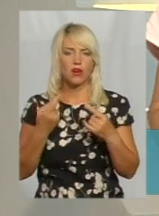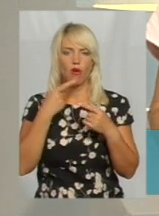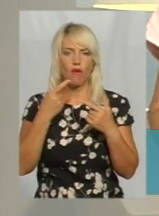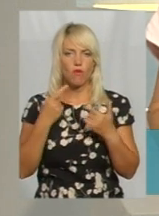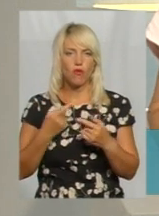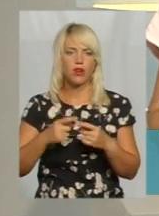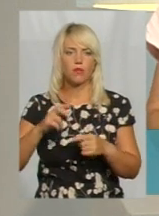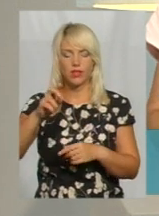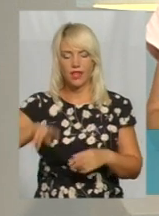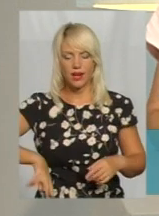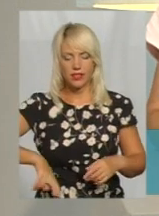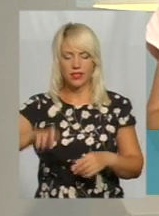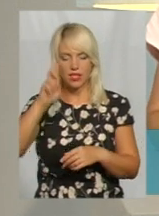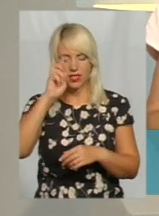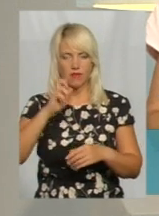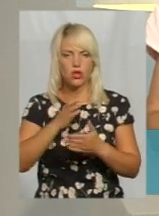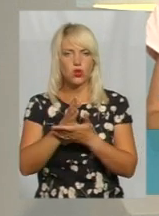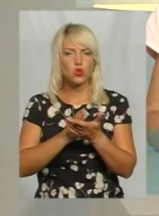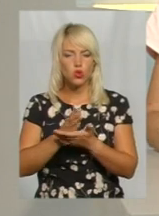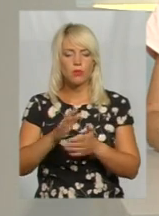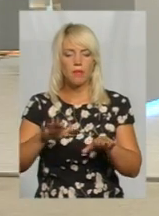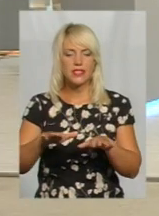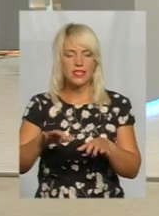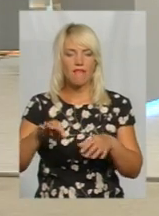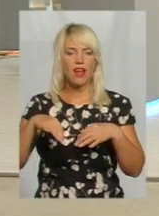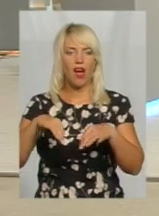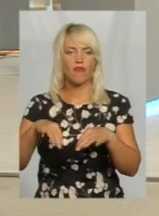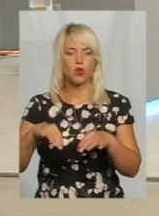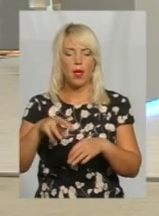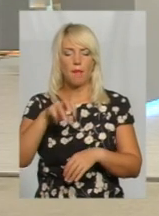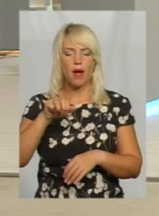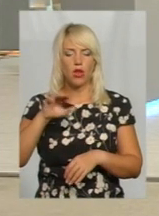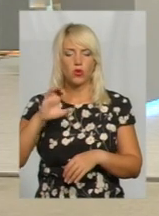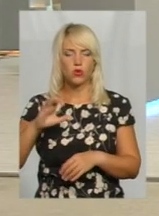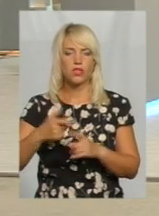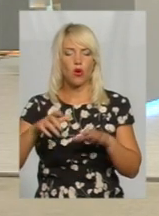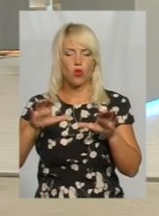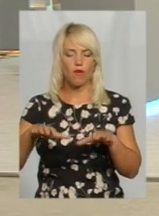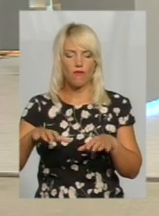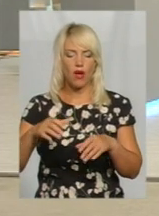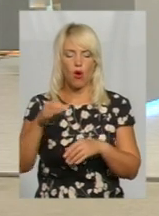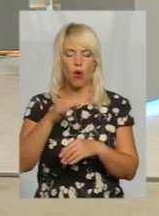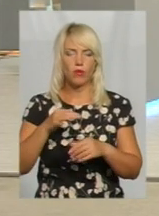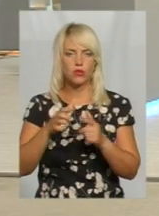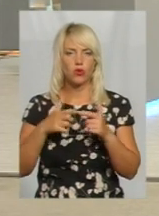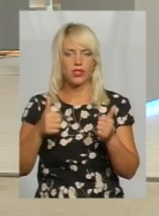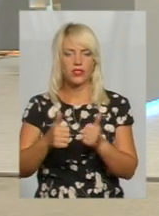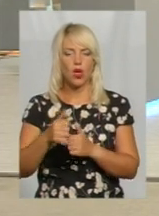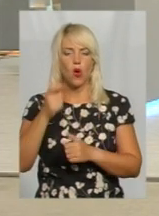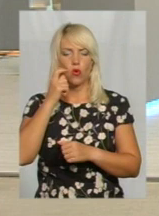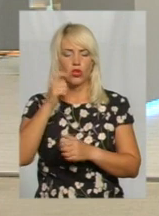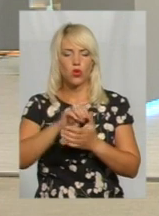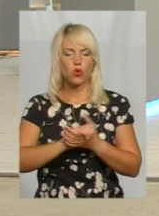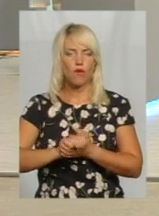Державного підприємства «Служба місцевих автодоріг» Сергієм Матусом та головою обласної організації Українського товариства охорони природи